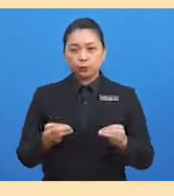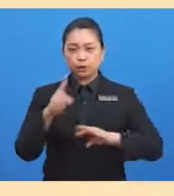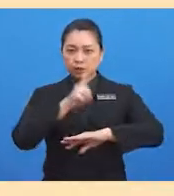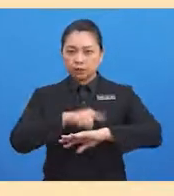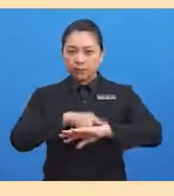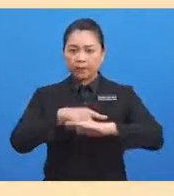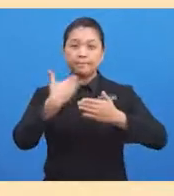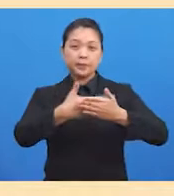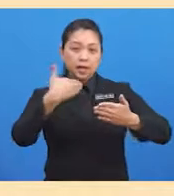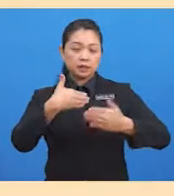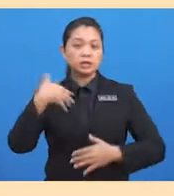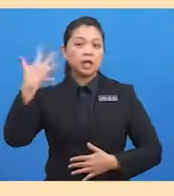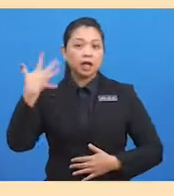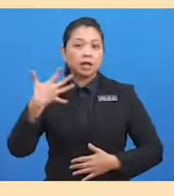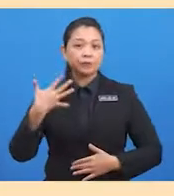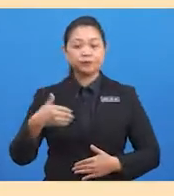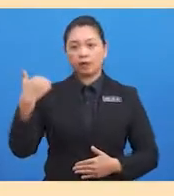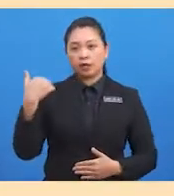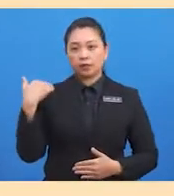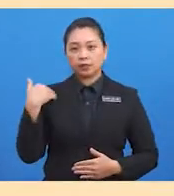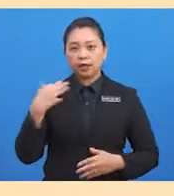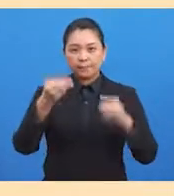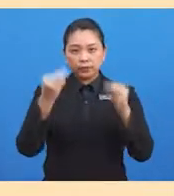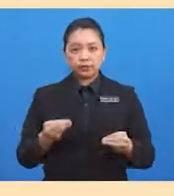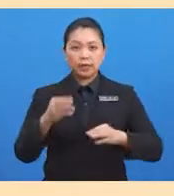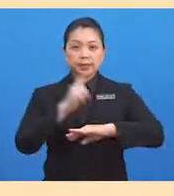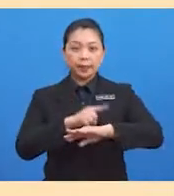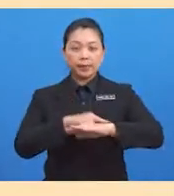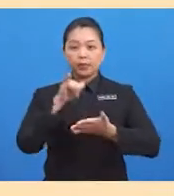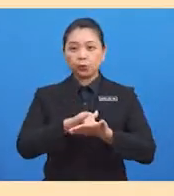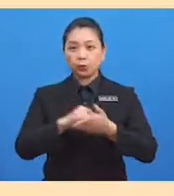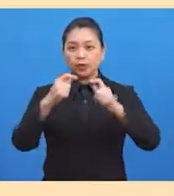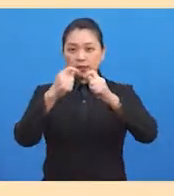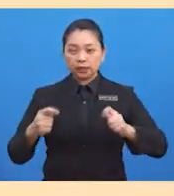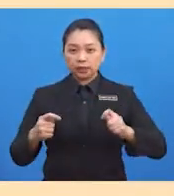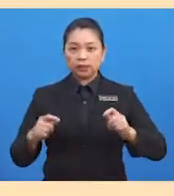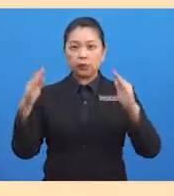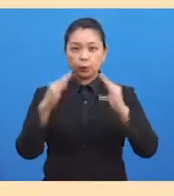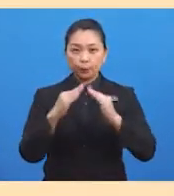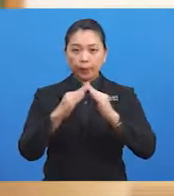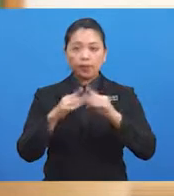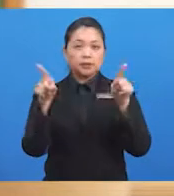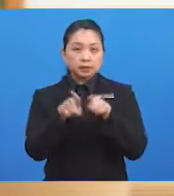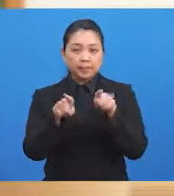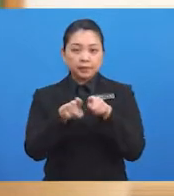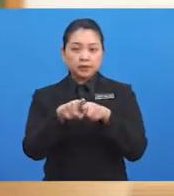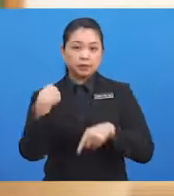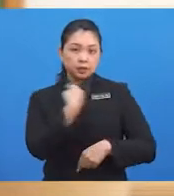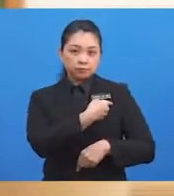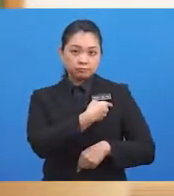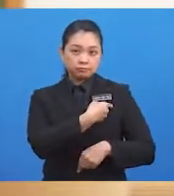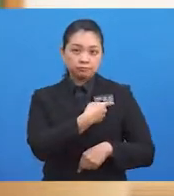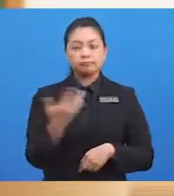Adakah manusia Zaman itu tinggal di tempat kediaman sama seperti kita? Marilah kita